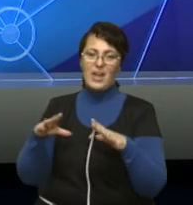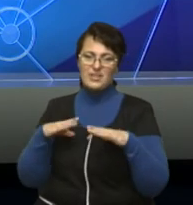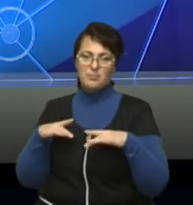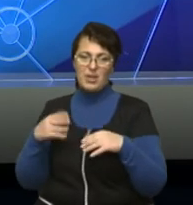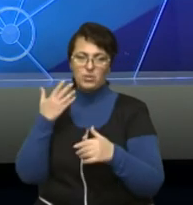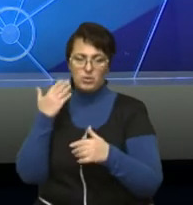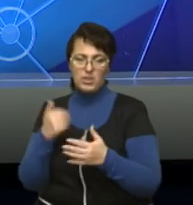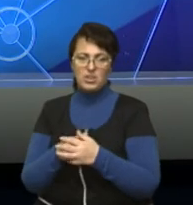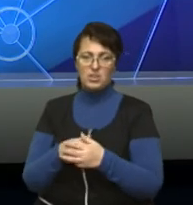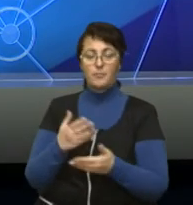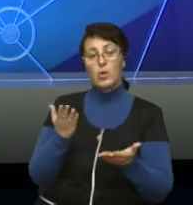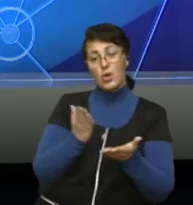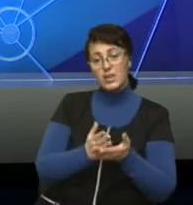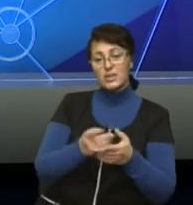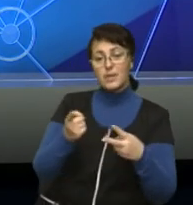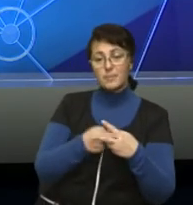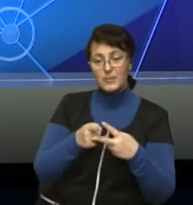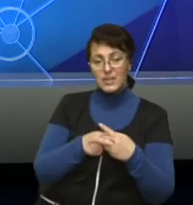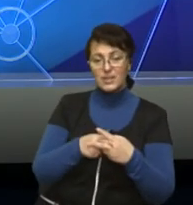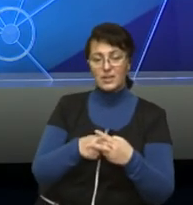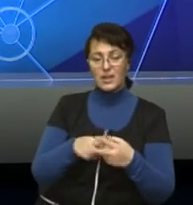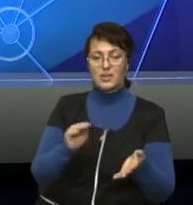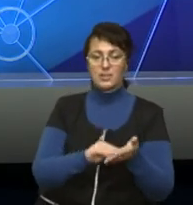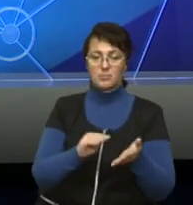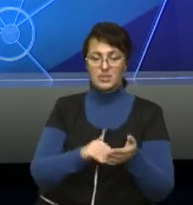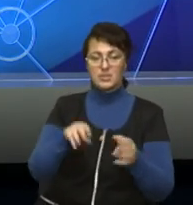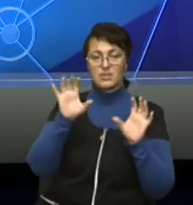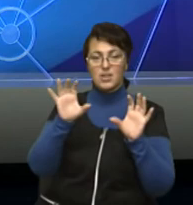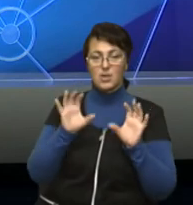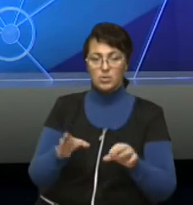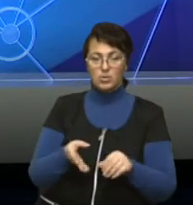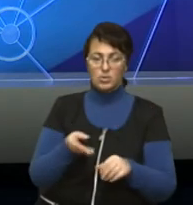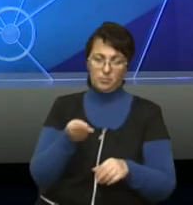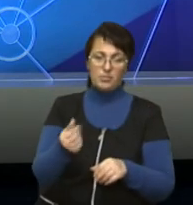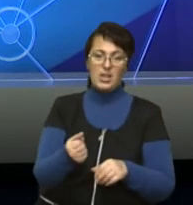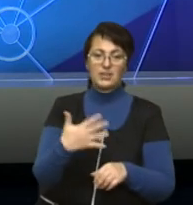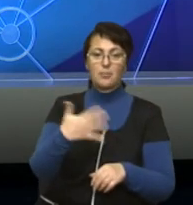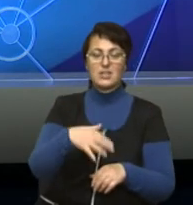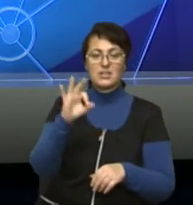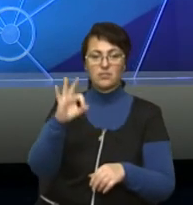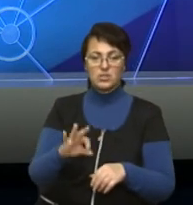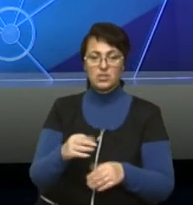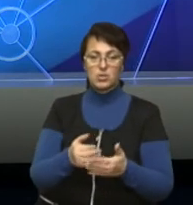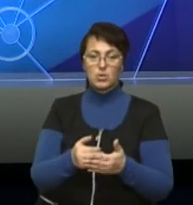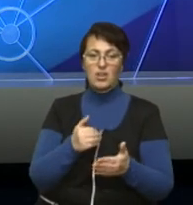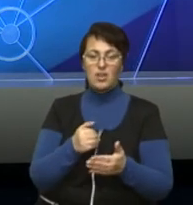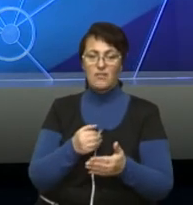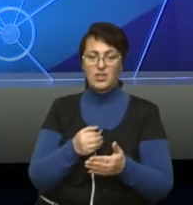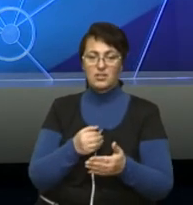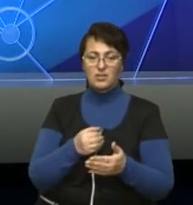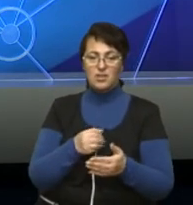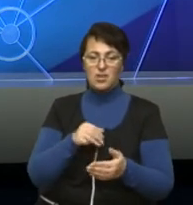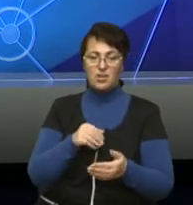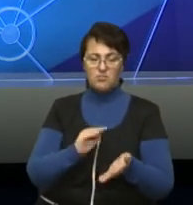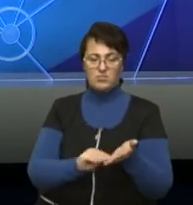є пільга передбачена законодавством, це сплати в розмірі 50% від винесеної суми штрафу.